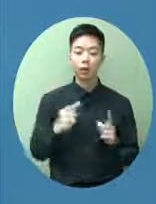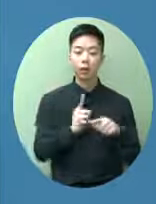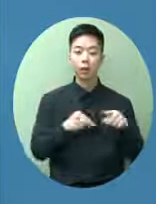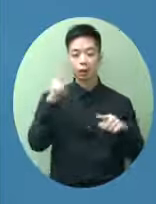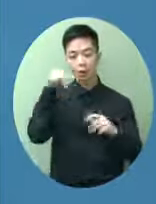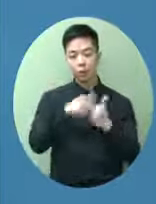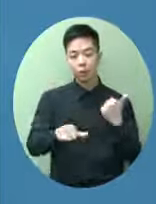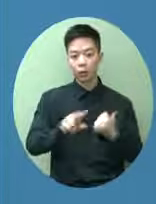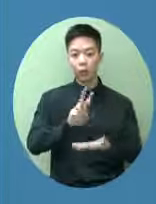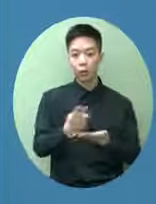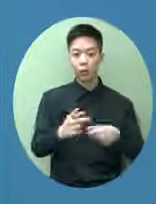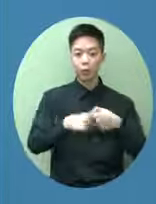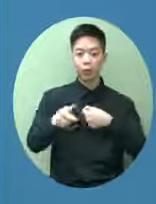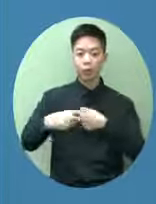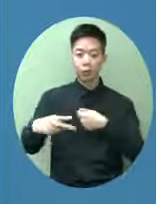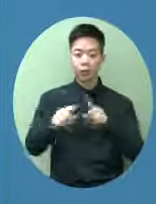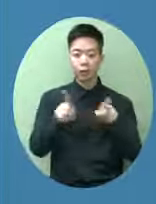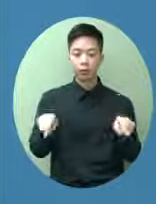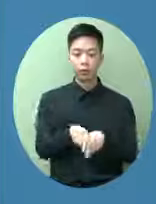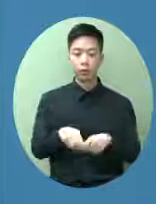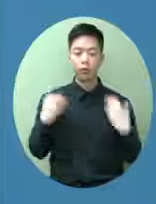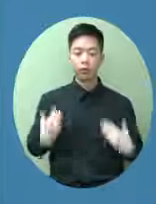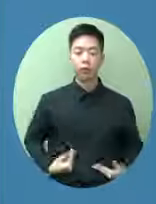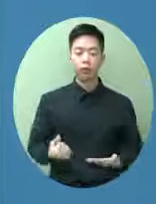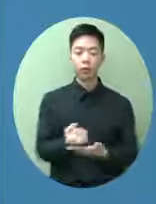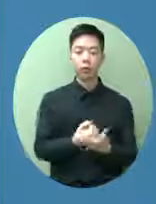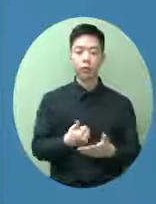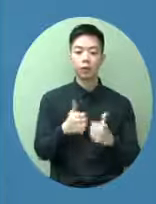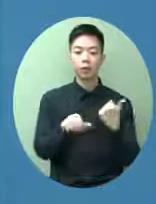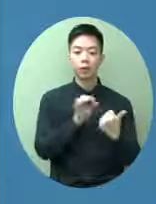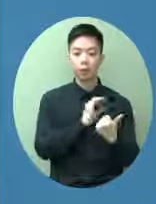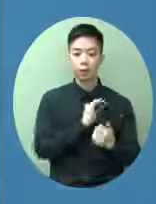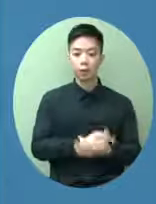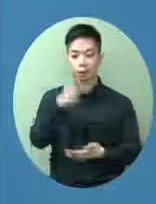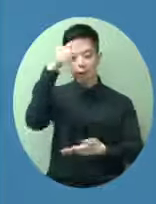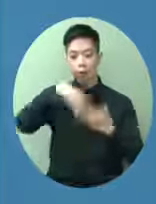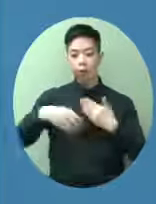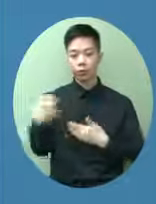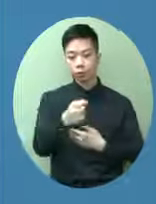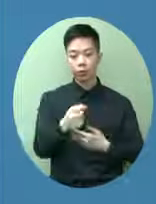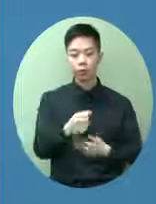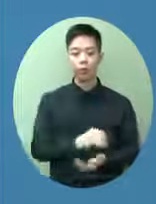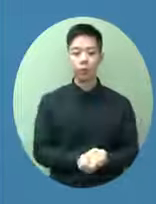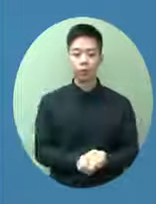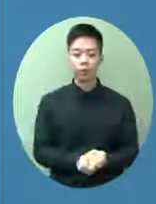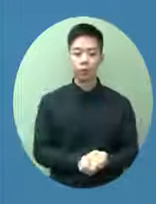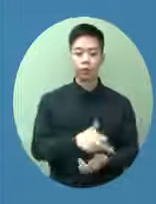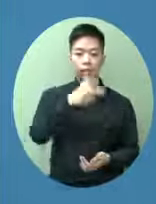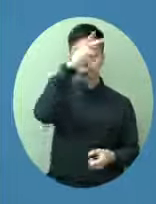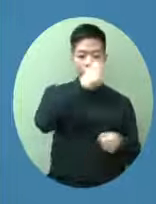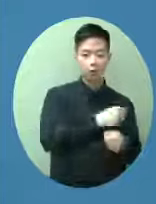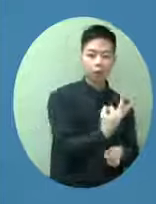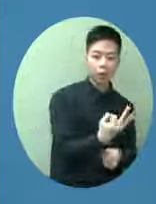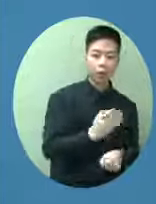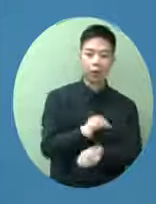了附件一附件二有一個資格審查委員會由政務司司長來到去擔任主席亦都有三位官員 三位社會的人